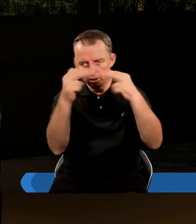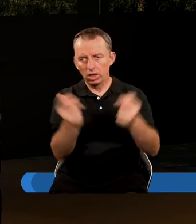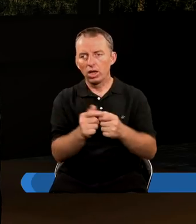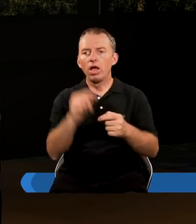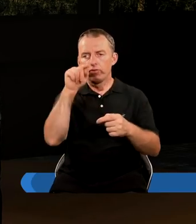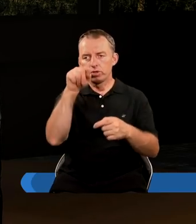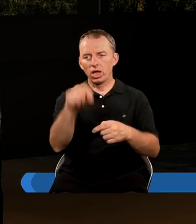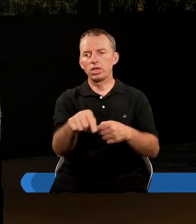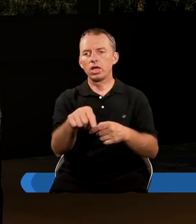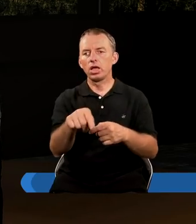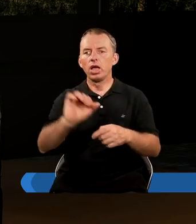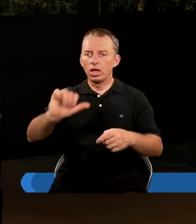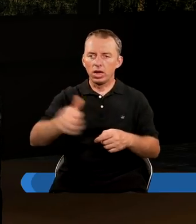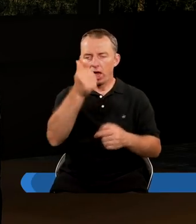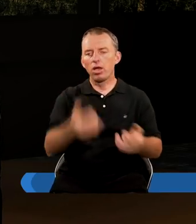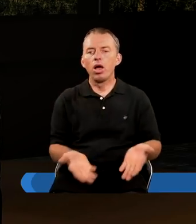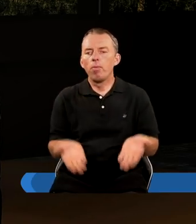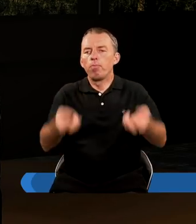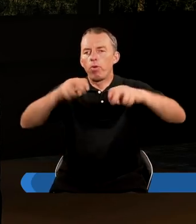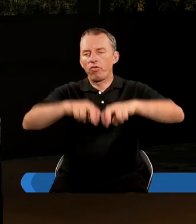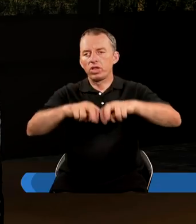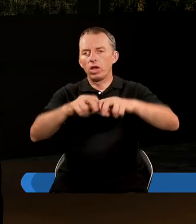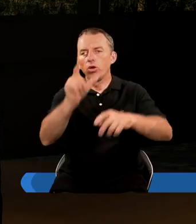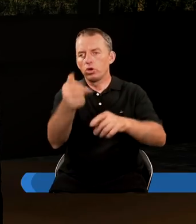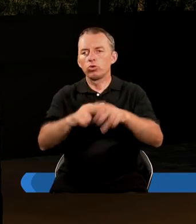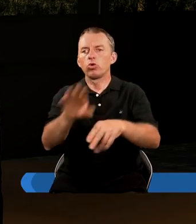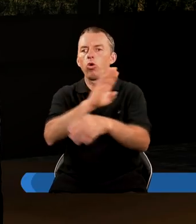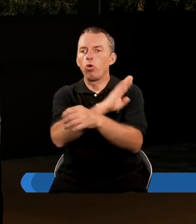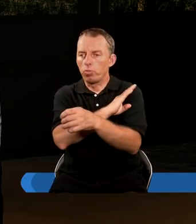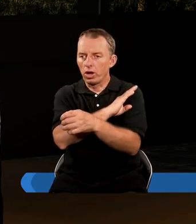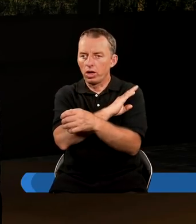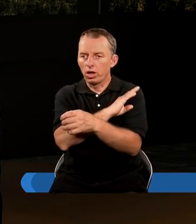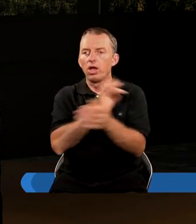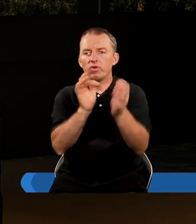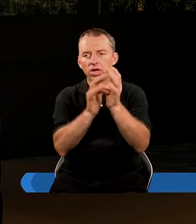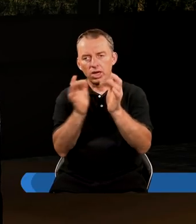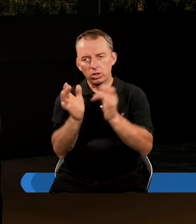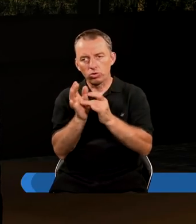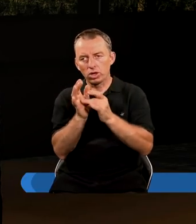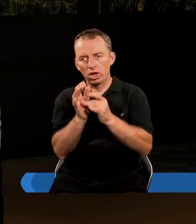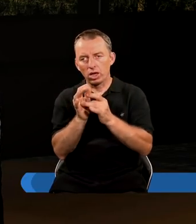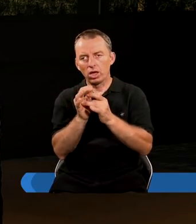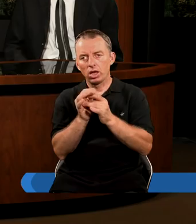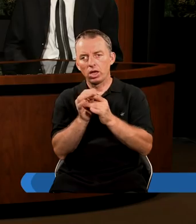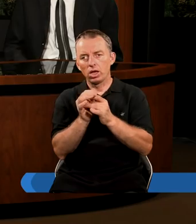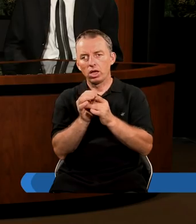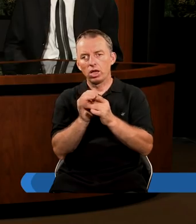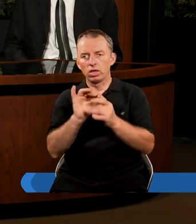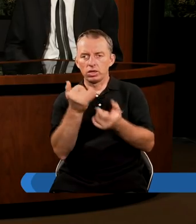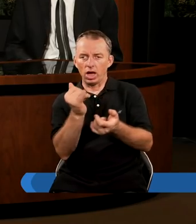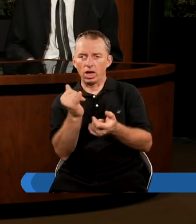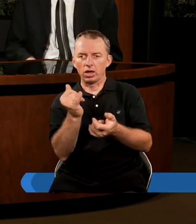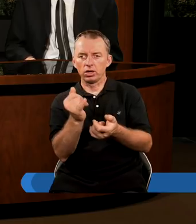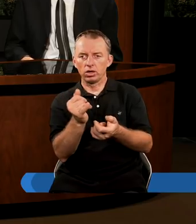i wtedy najpierw powstaną ci, którzy umarli w Chrystusie. A, jest jakaś,